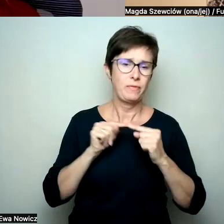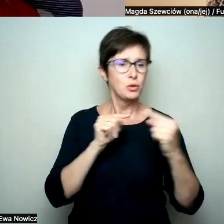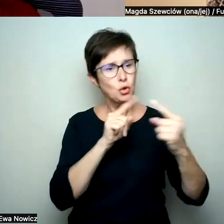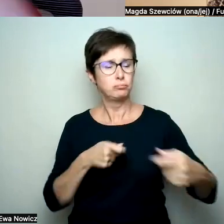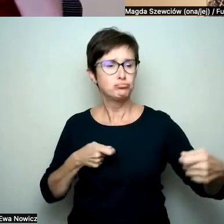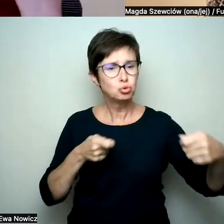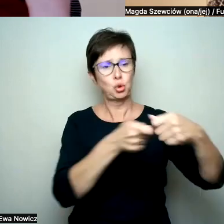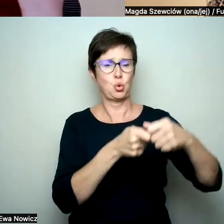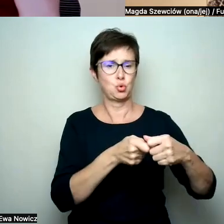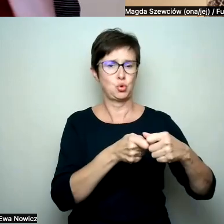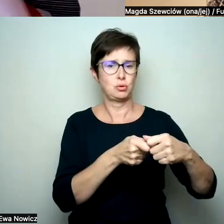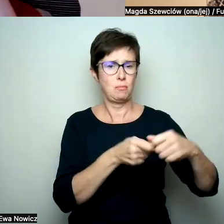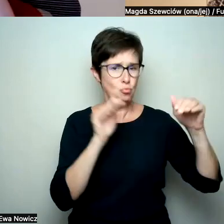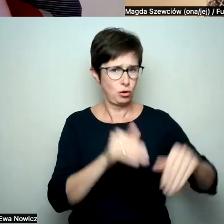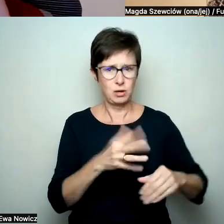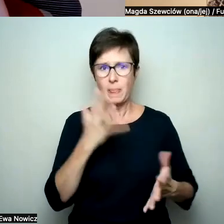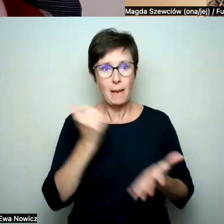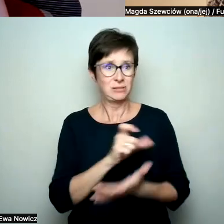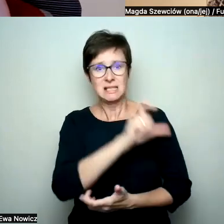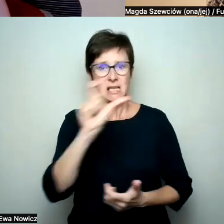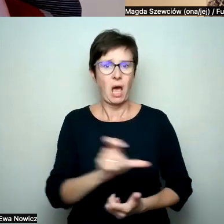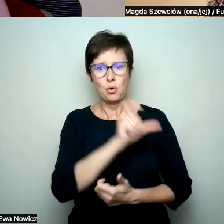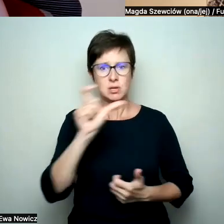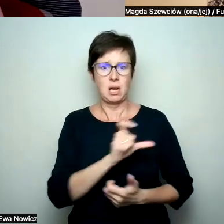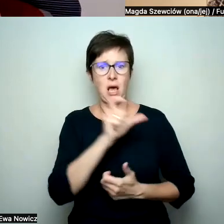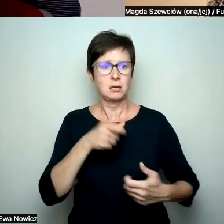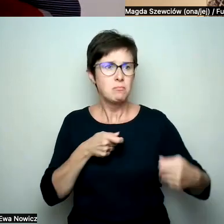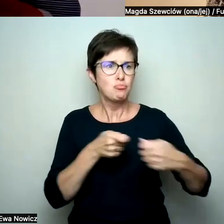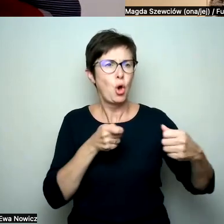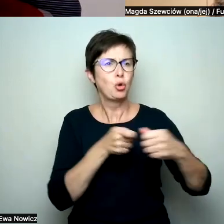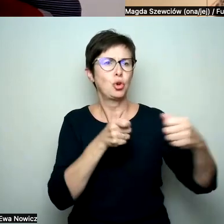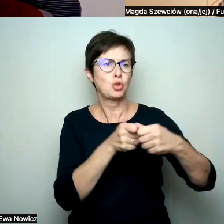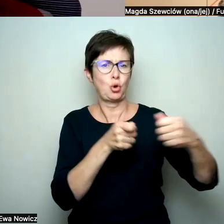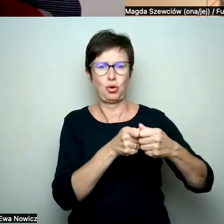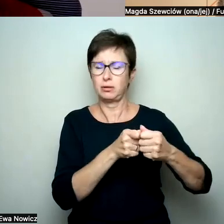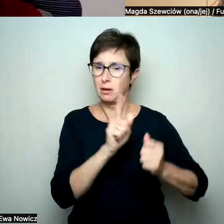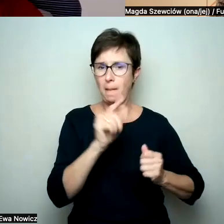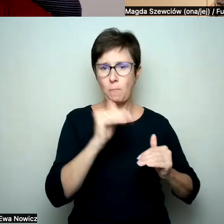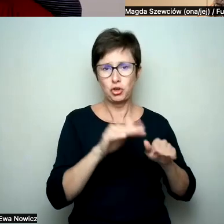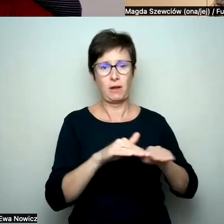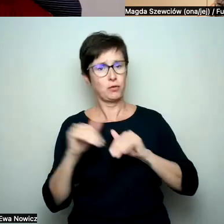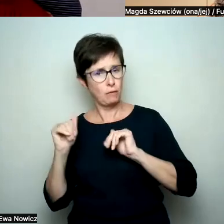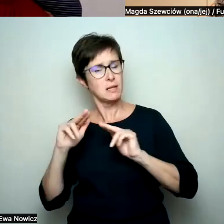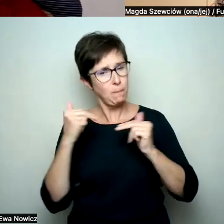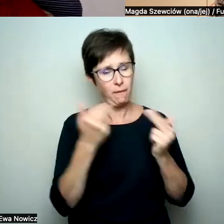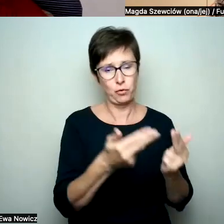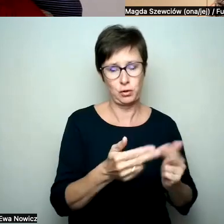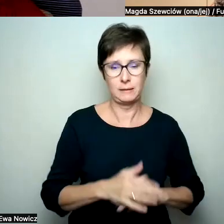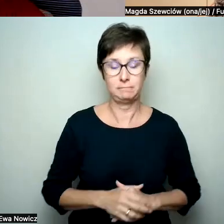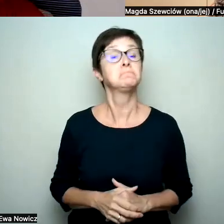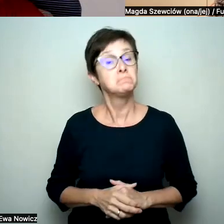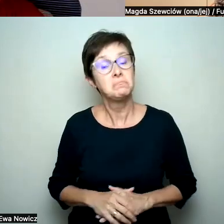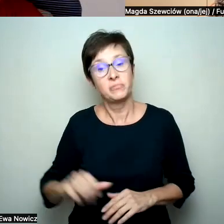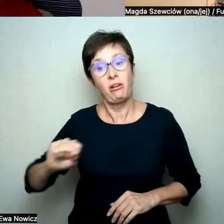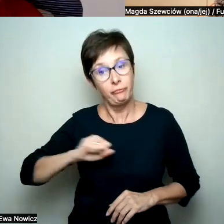działać, że nie musimy być na takim permanentnym standby'u. To jest super ważne, co mówisz i to sobie myślę, że